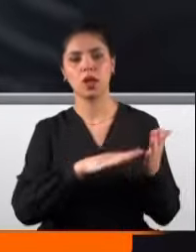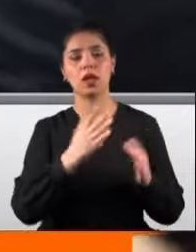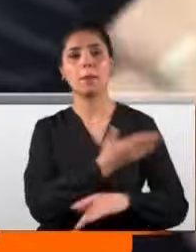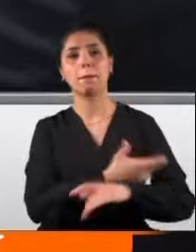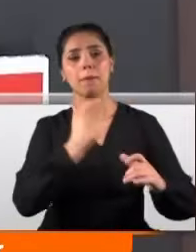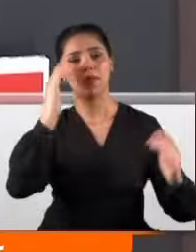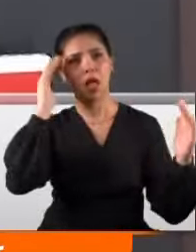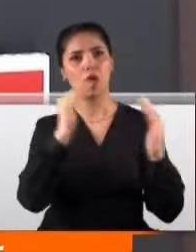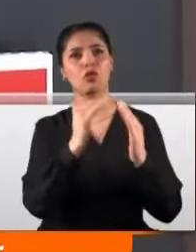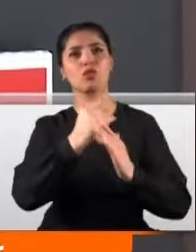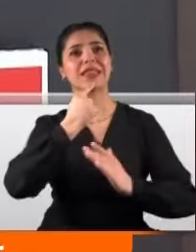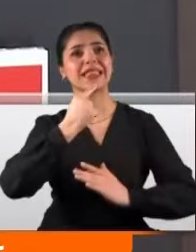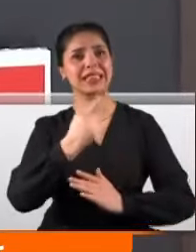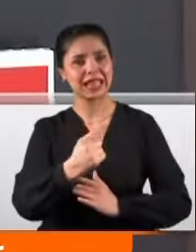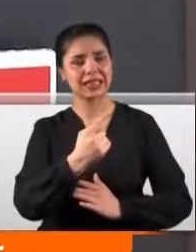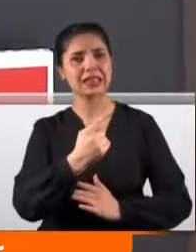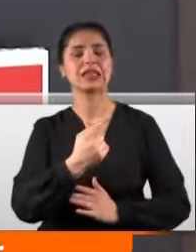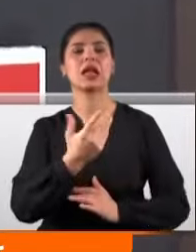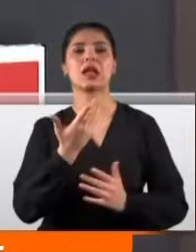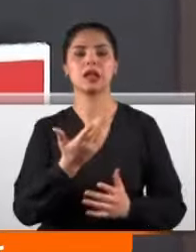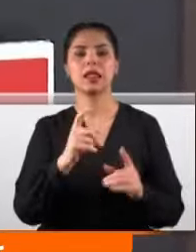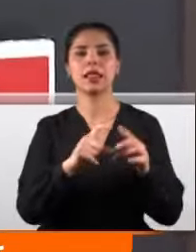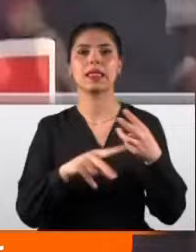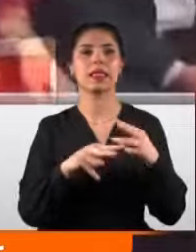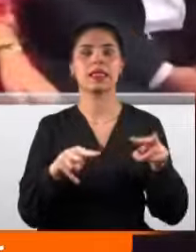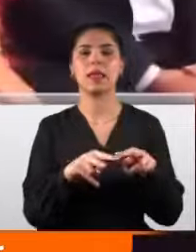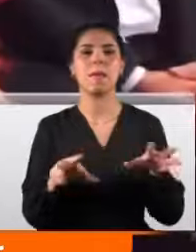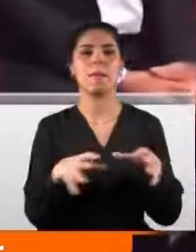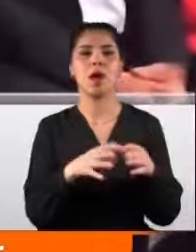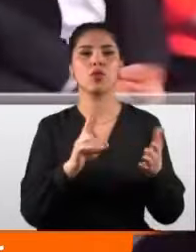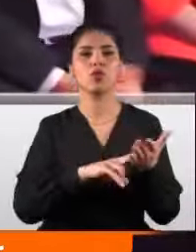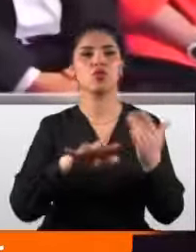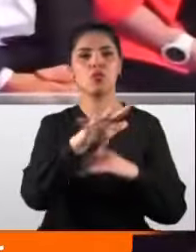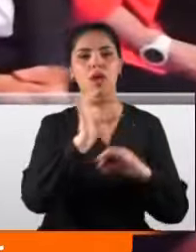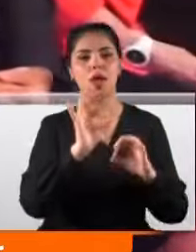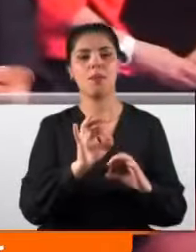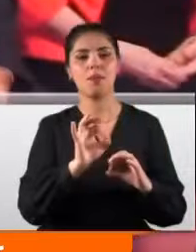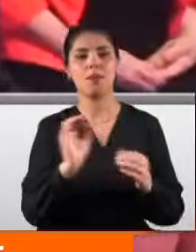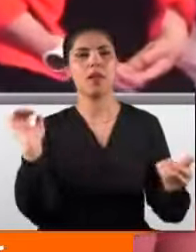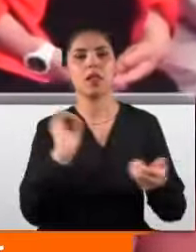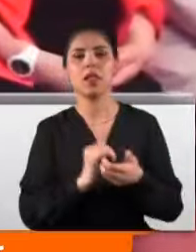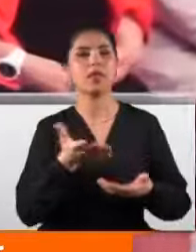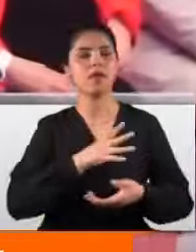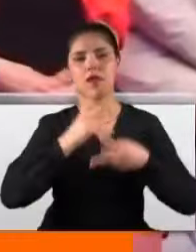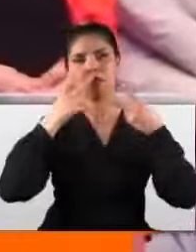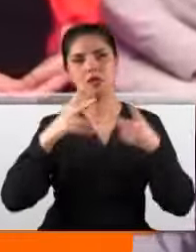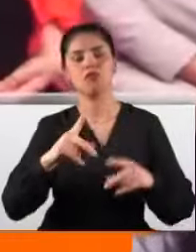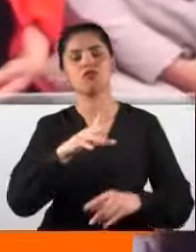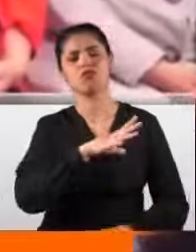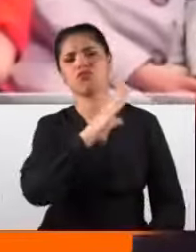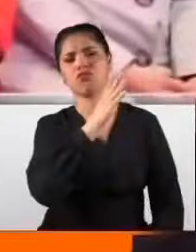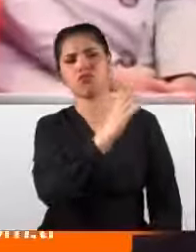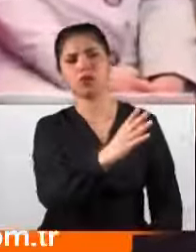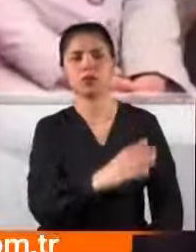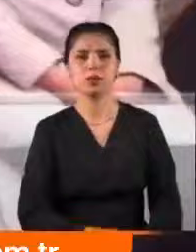uzlaşısı diyerek geçiştirmeye çalışsa da, DEM Partililer her defasında pazarlığı bu şekilde açık açık itiraf ediyor.